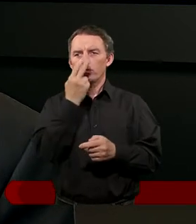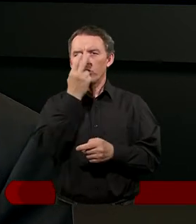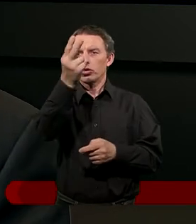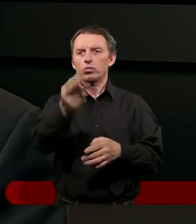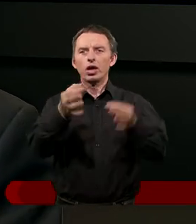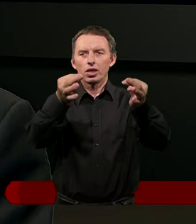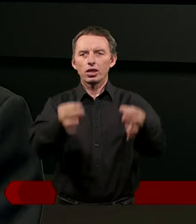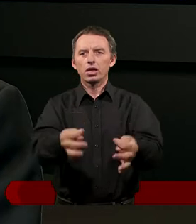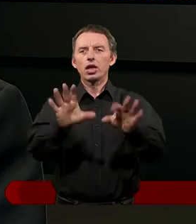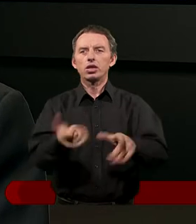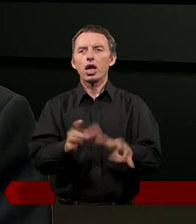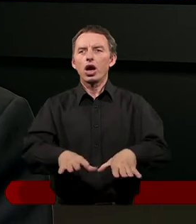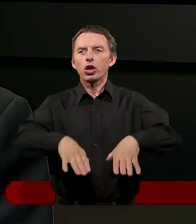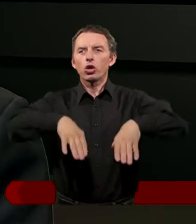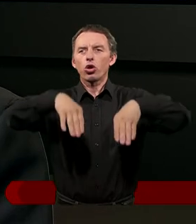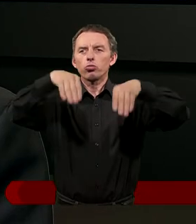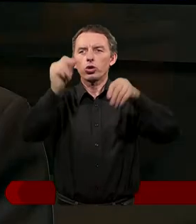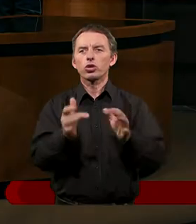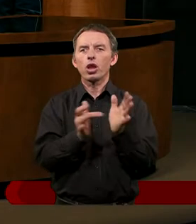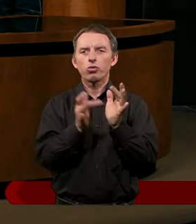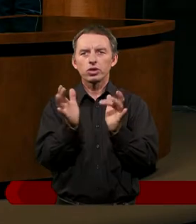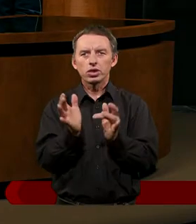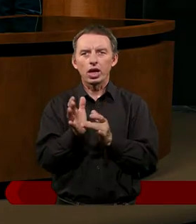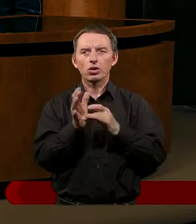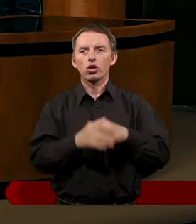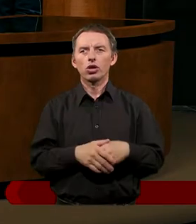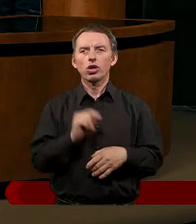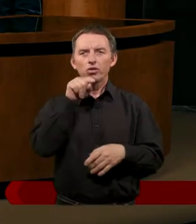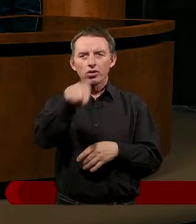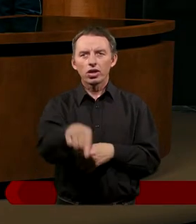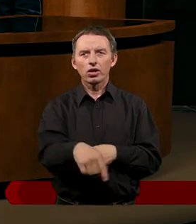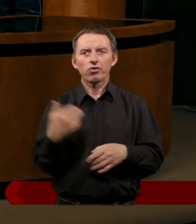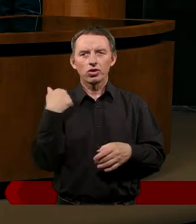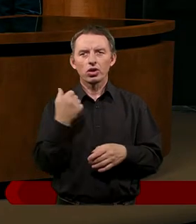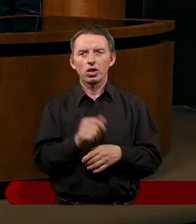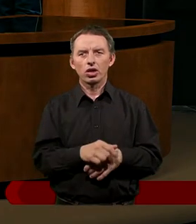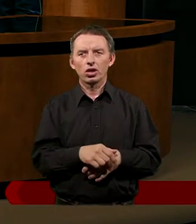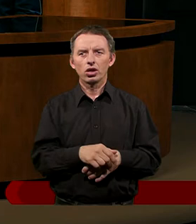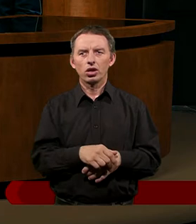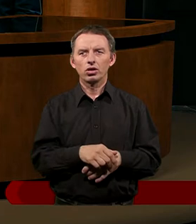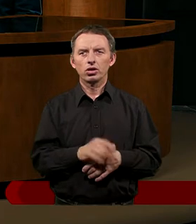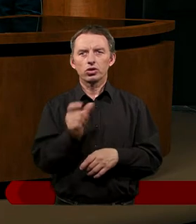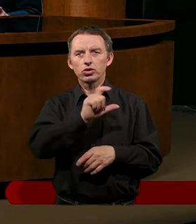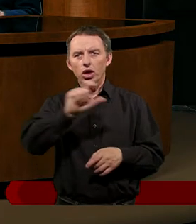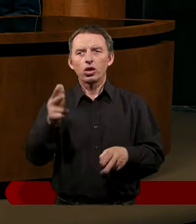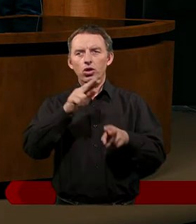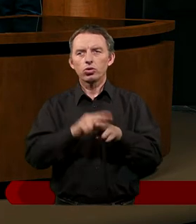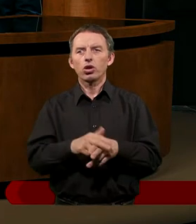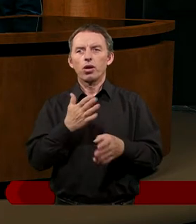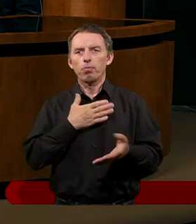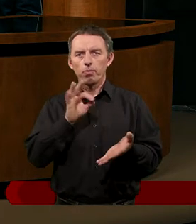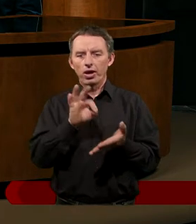jak odpoczywał Jezus. Przede wszystkim Jezus odpoczywał modląc się, idąc na